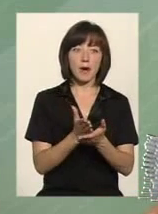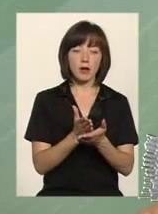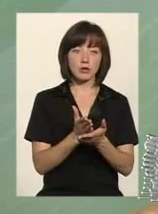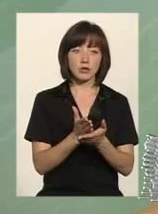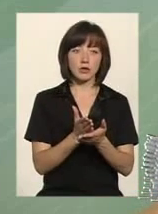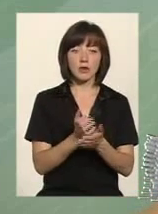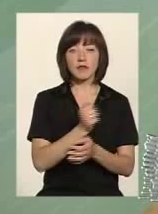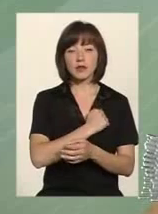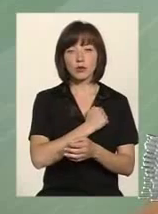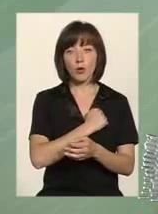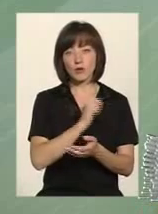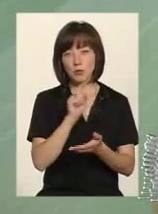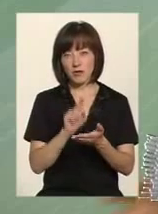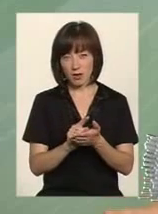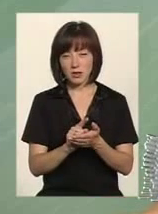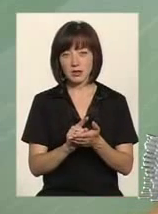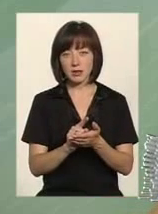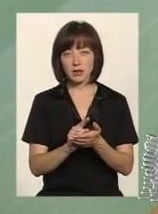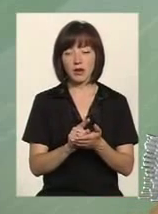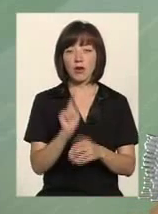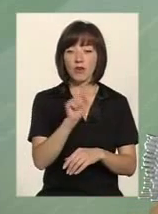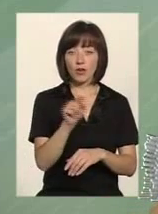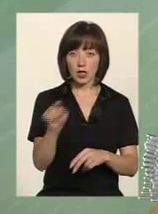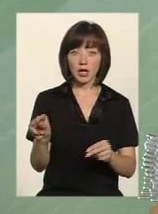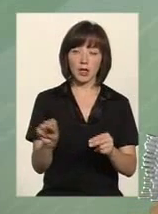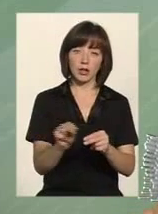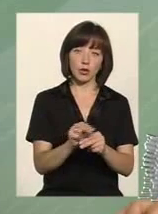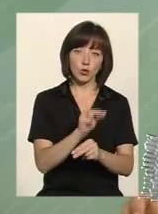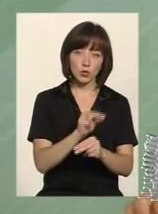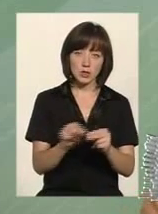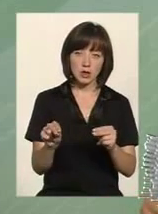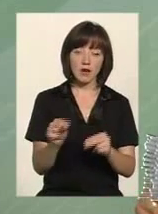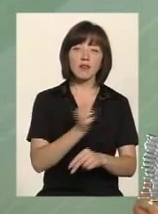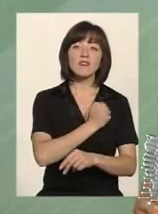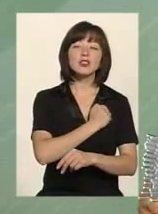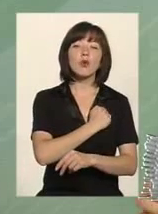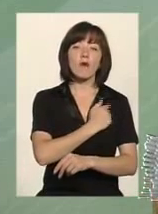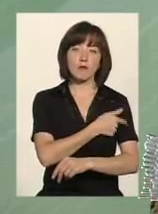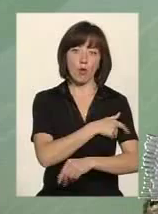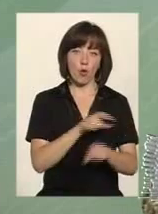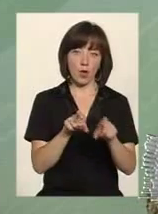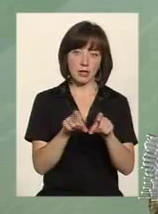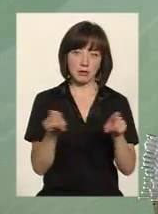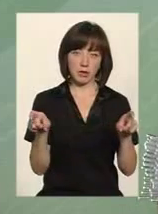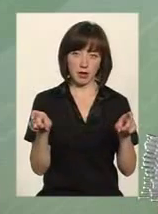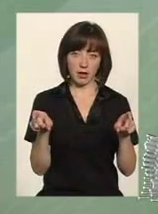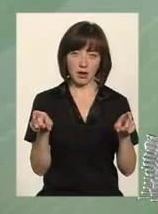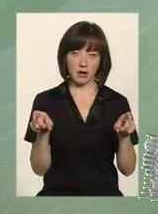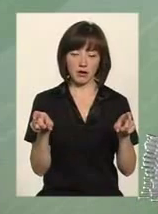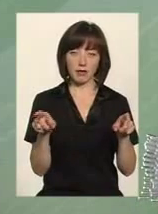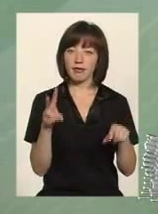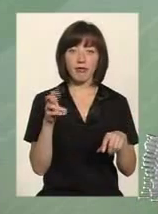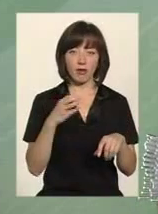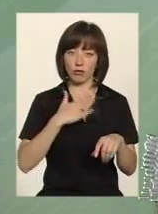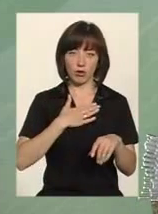скажімо, якісь військові зобов'язання, то вони лікуються в військовому госпіталі. Звичайно,